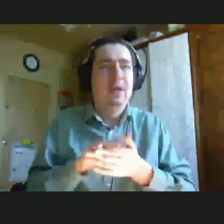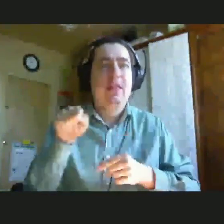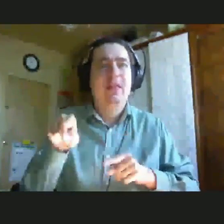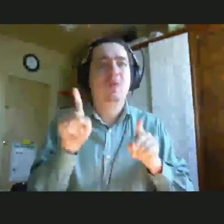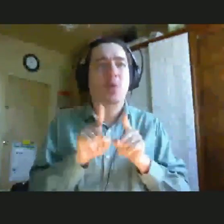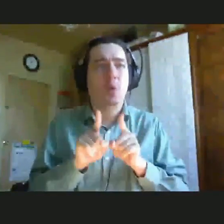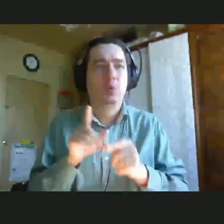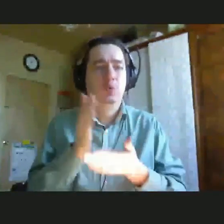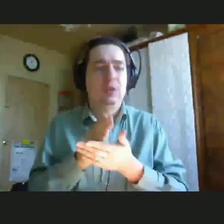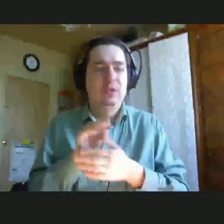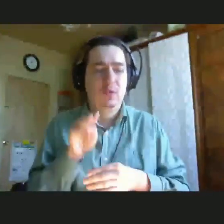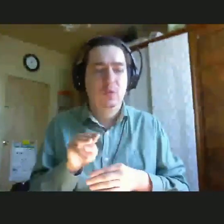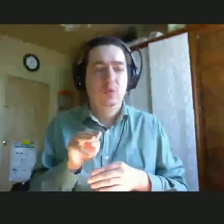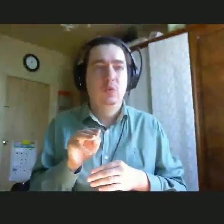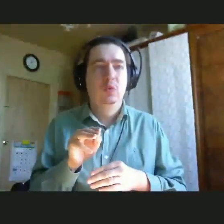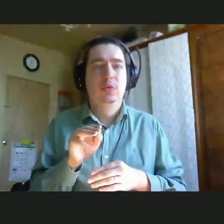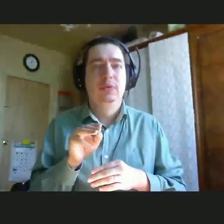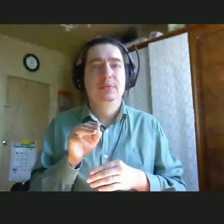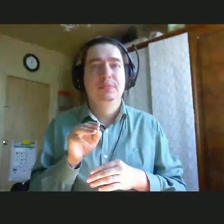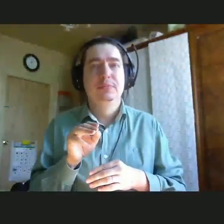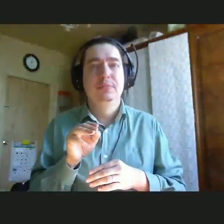существует, и есть специальные лиги.